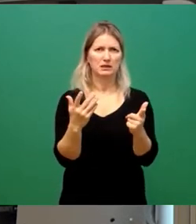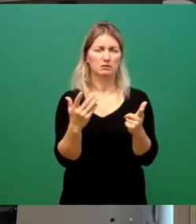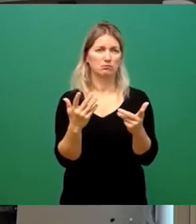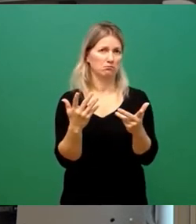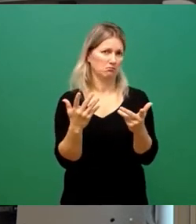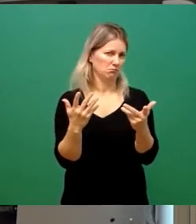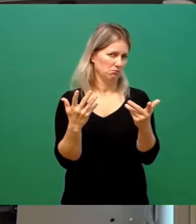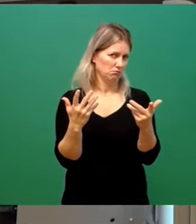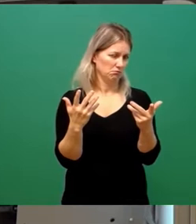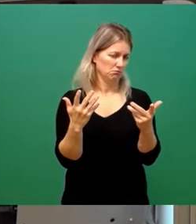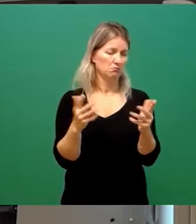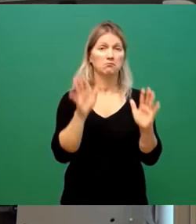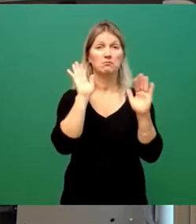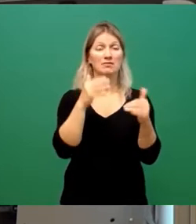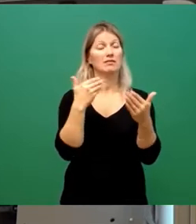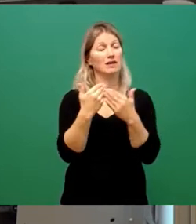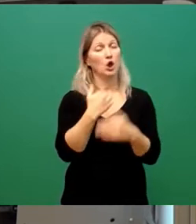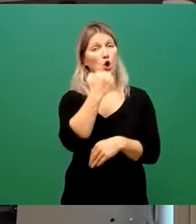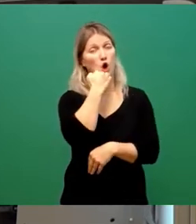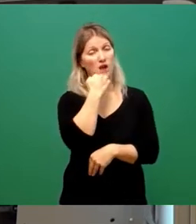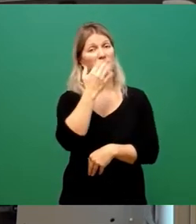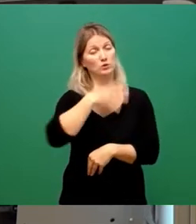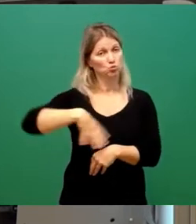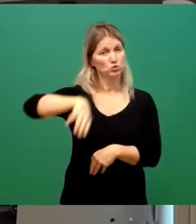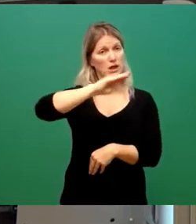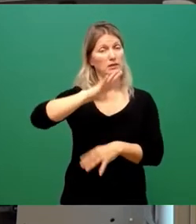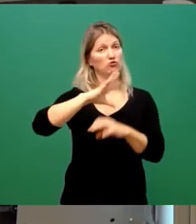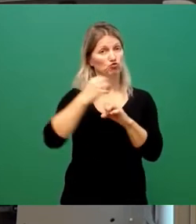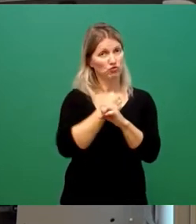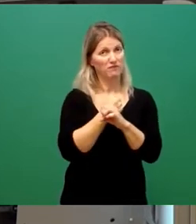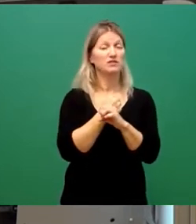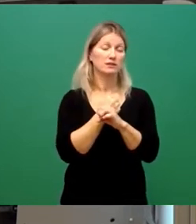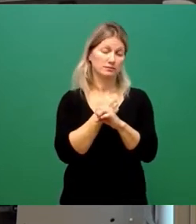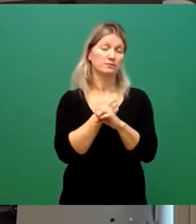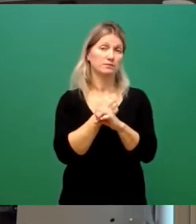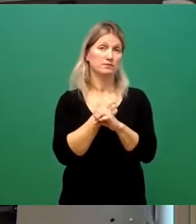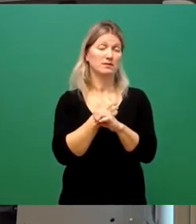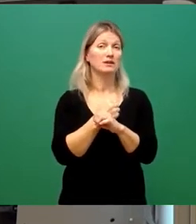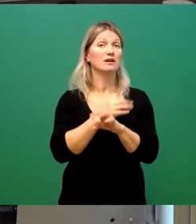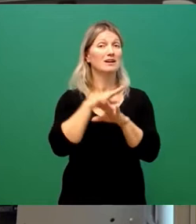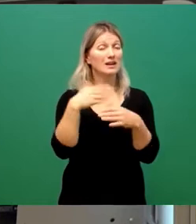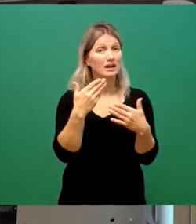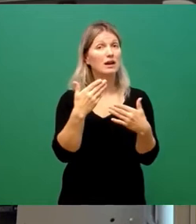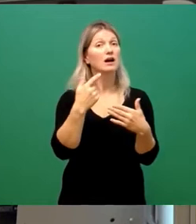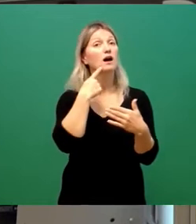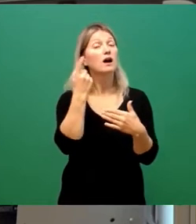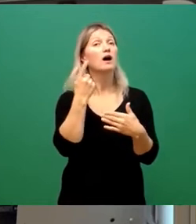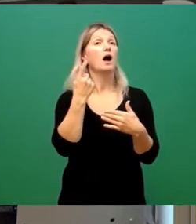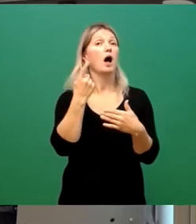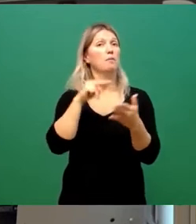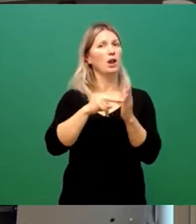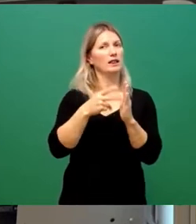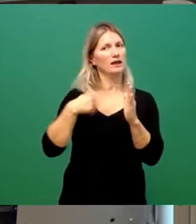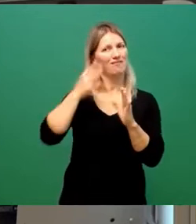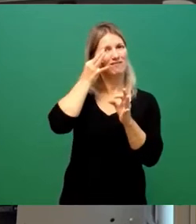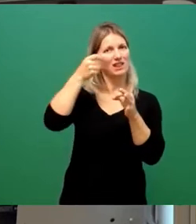wir es hier gemeinsam vermeiden, dass Vertrauen in die Politik nachhaltig zerstört wird, weil